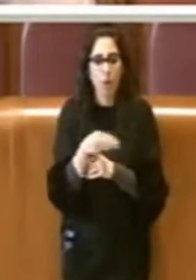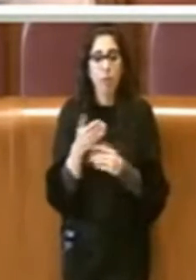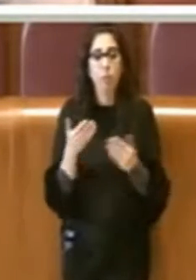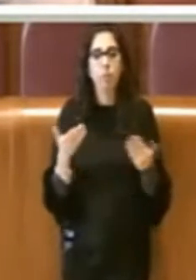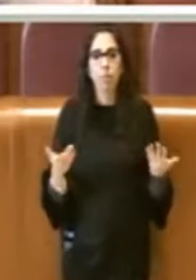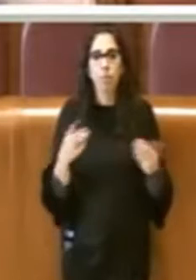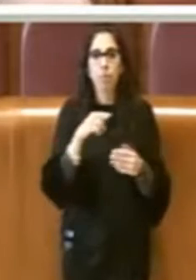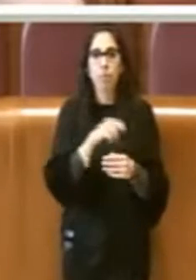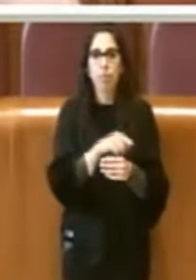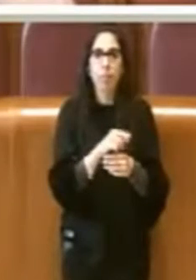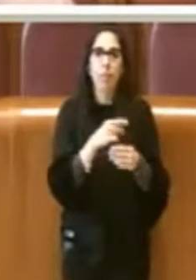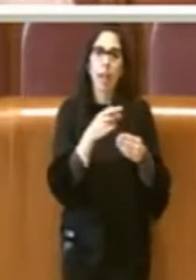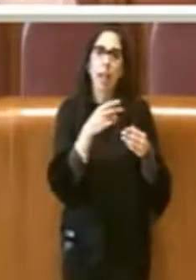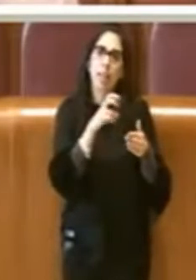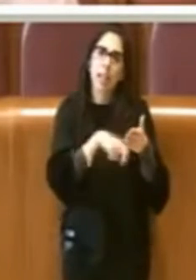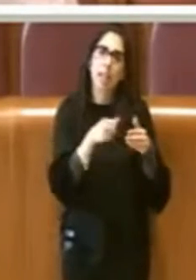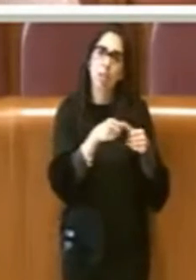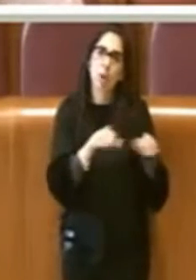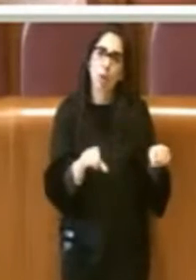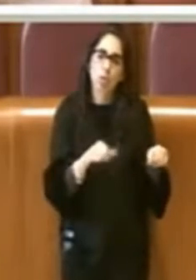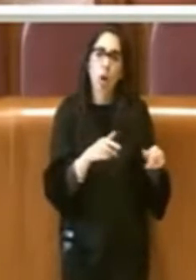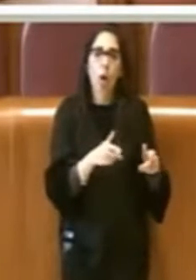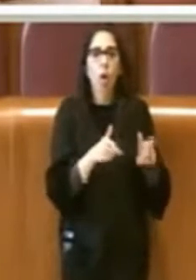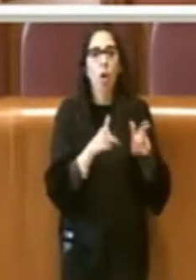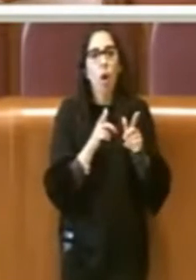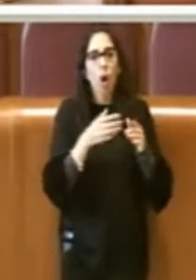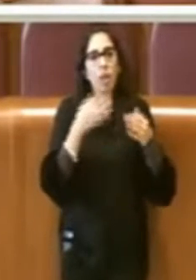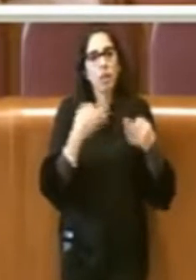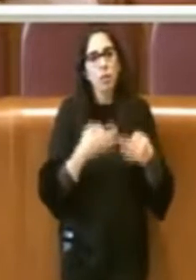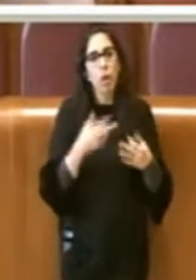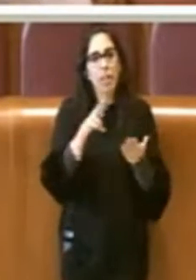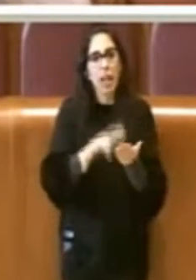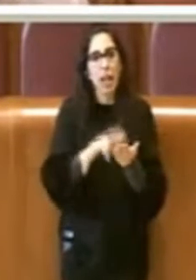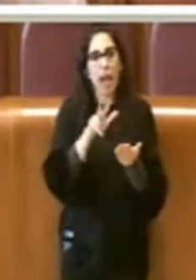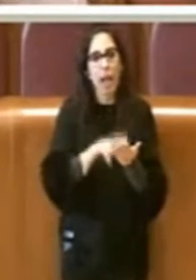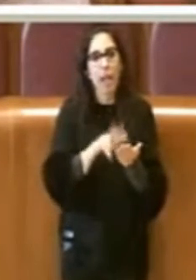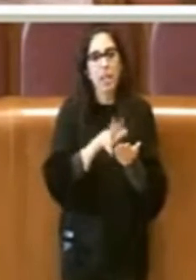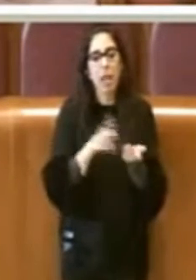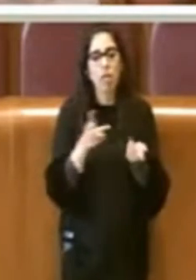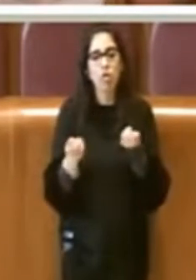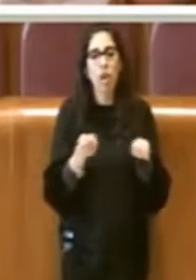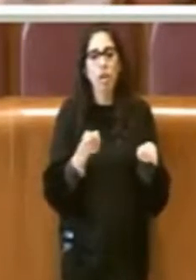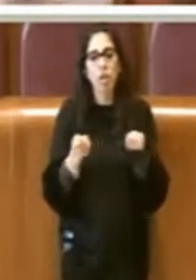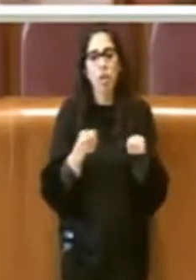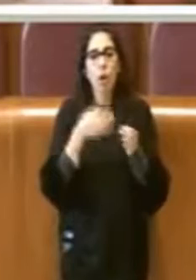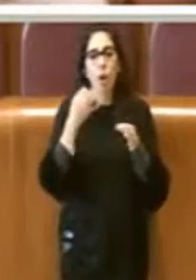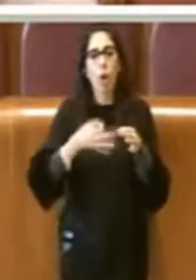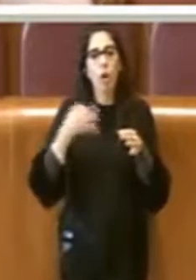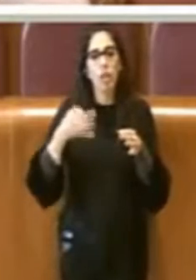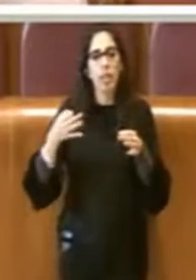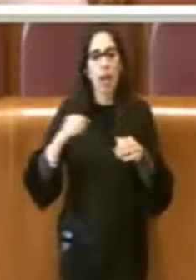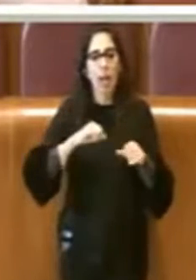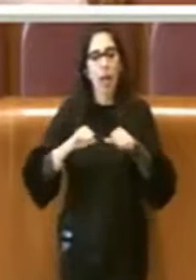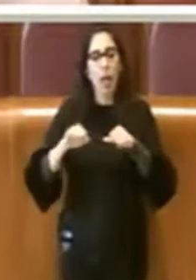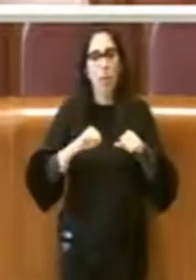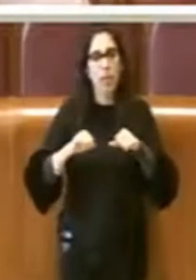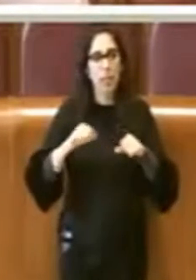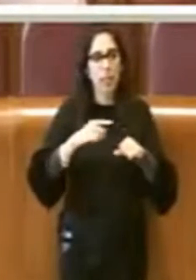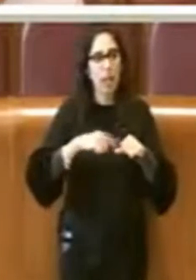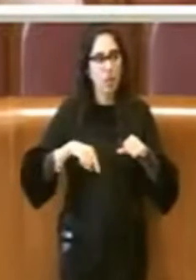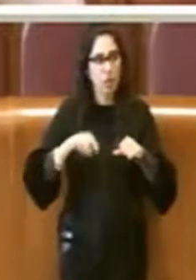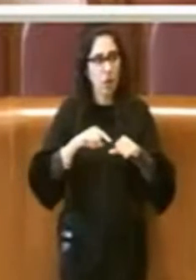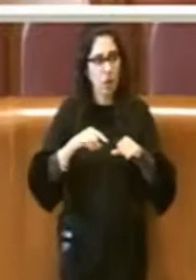strumento di garanzia ed equilibrio economico-finanziario della gestione ordinaria della nostra amministrazione e come quindi